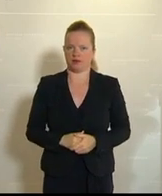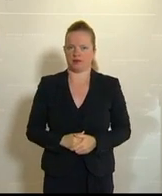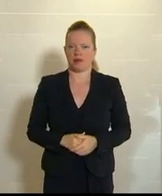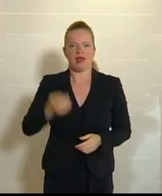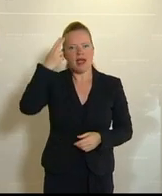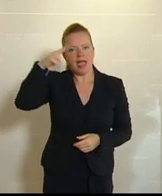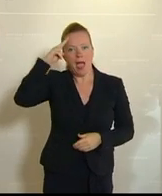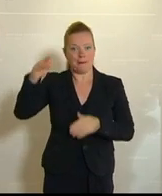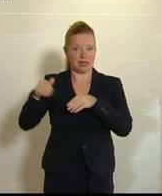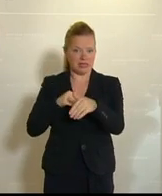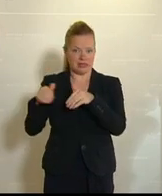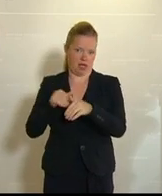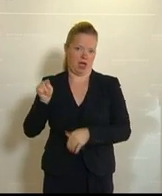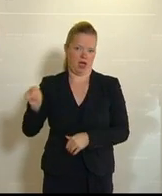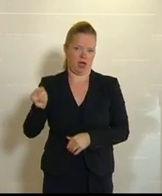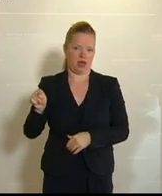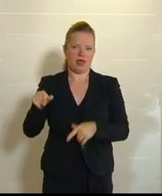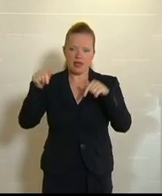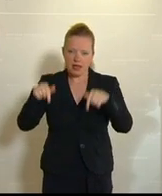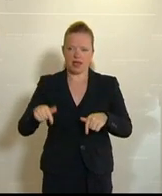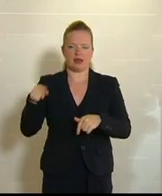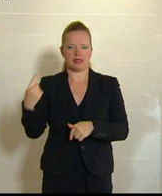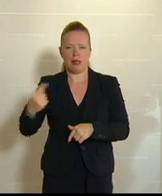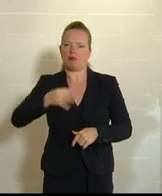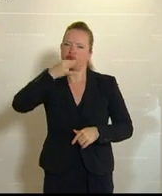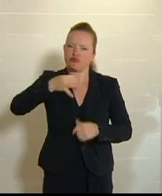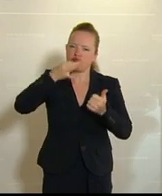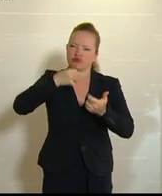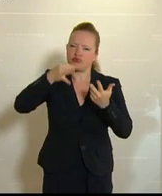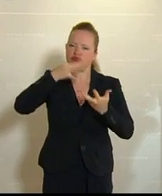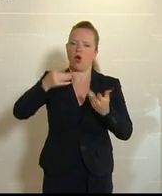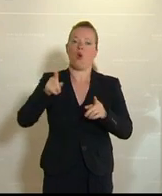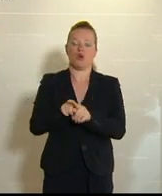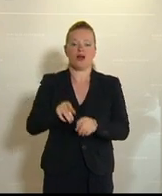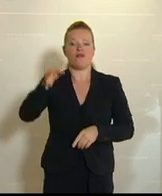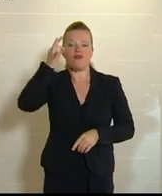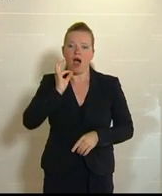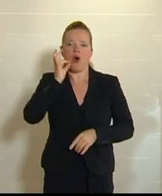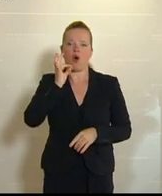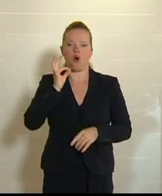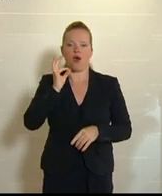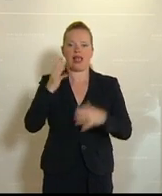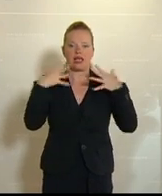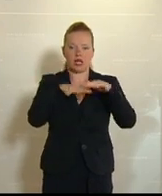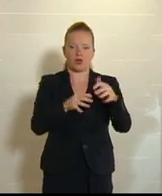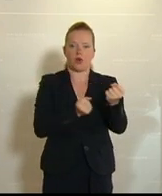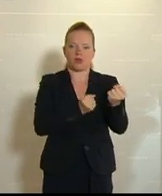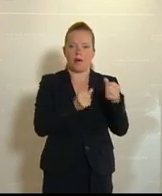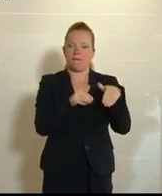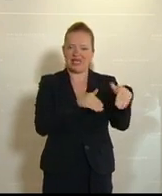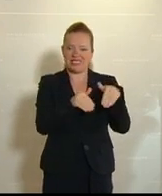Minister, Ihre Ankündigungen und die Ankündigungen der Frau Integrationsminister. Null Toleranz.